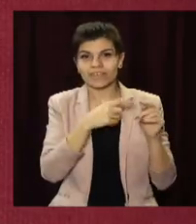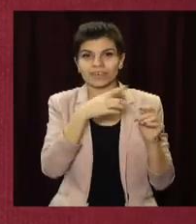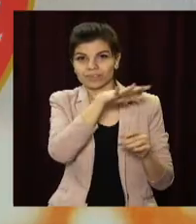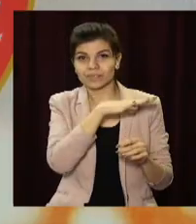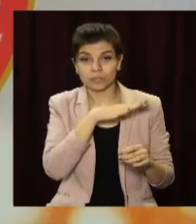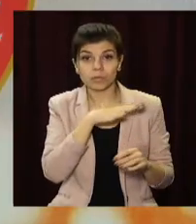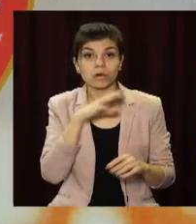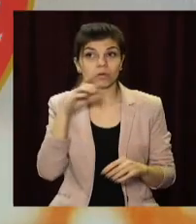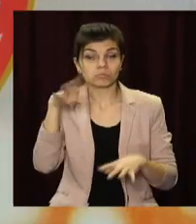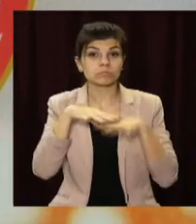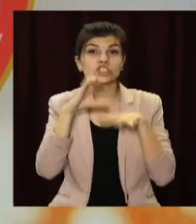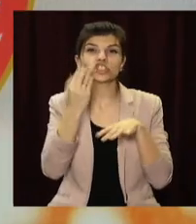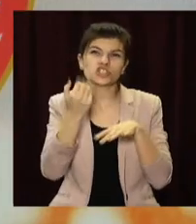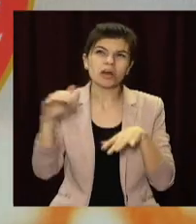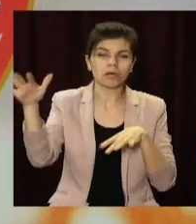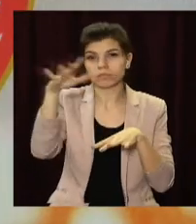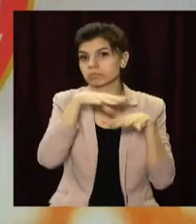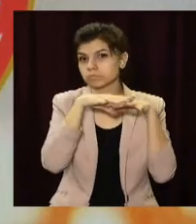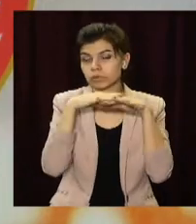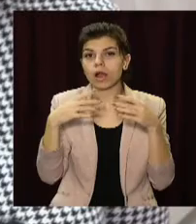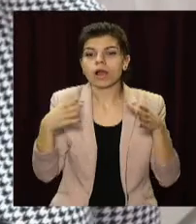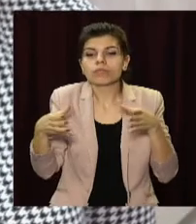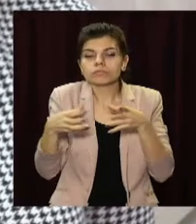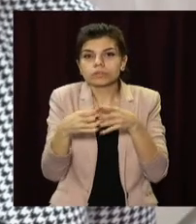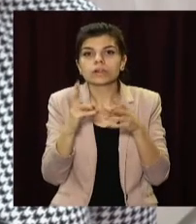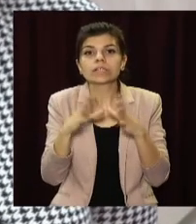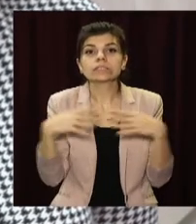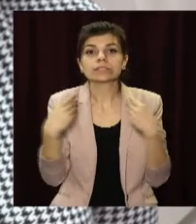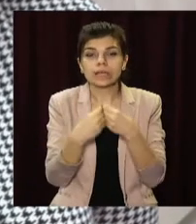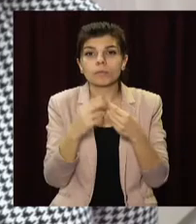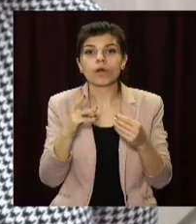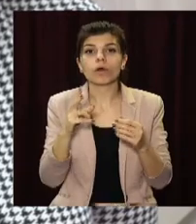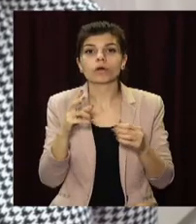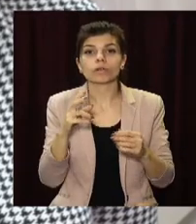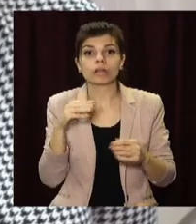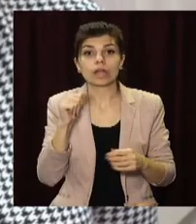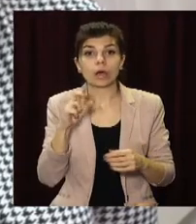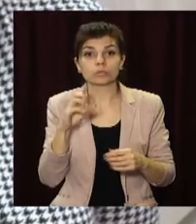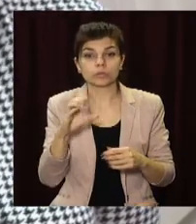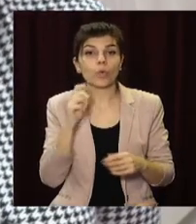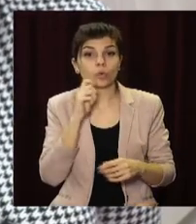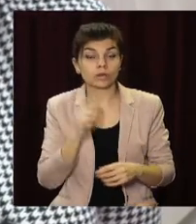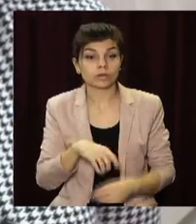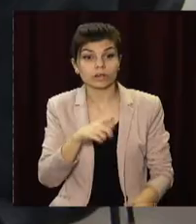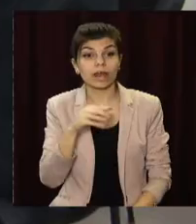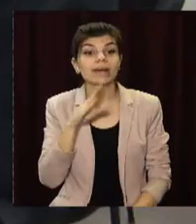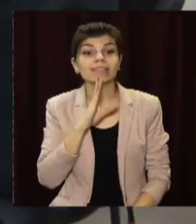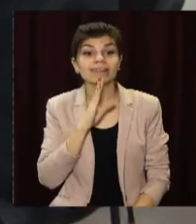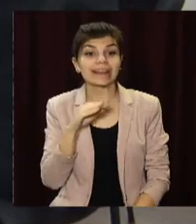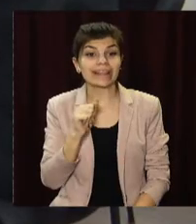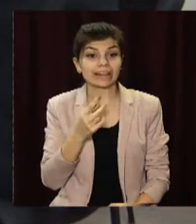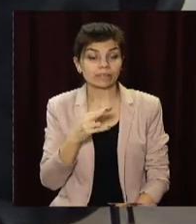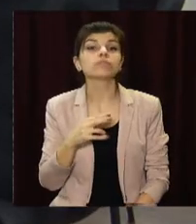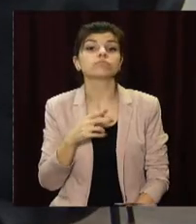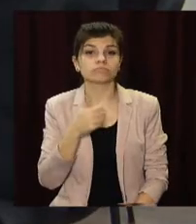представники об'єднання сімей загиблих героїв «ТАПС Україна». Волонтерка Тетяна Хорольська сама пережила втрату близької людини. Тому